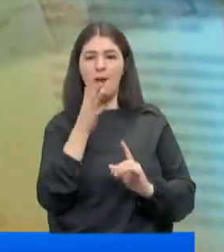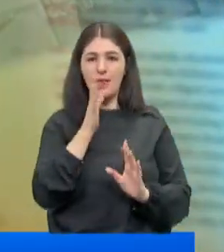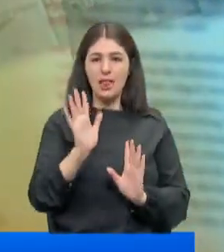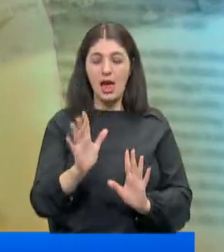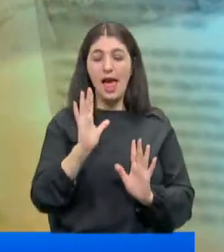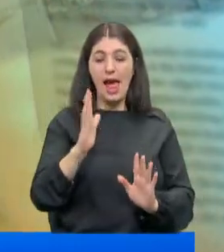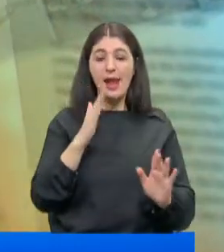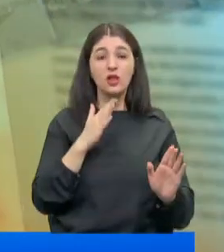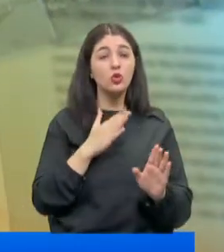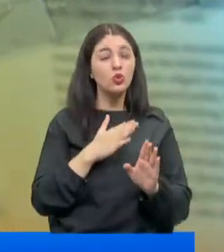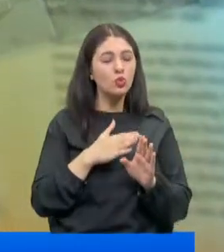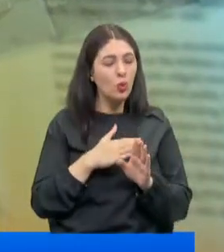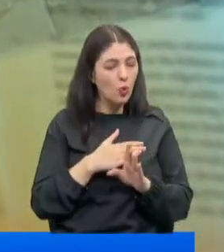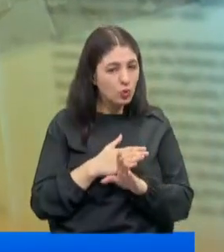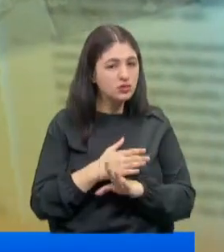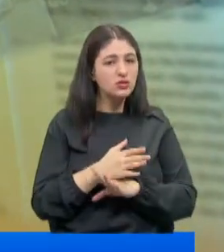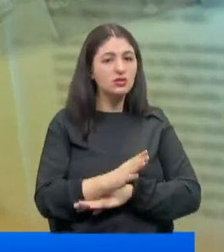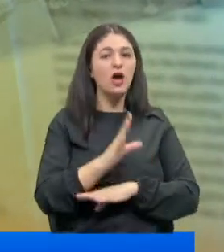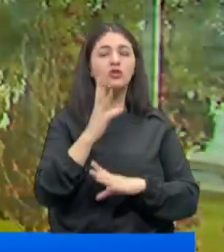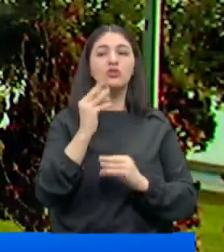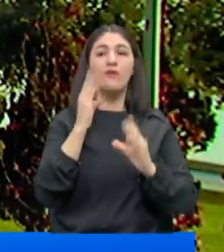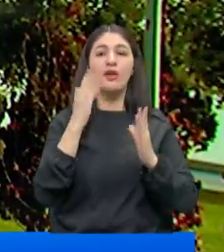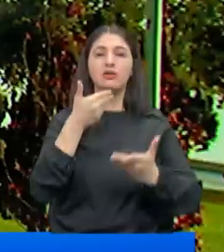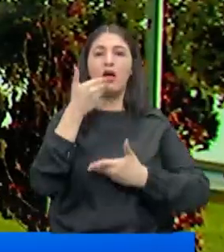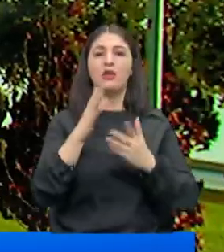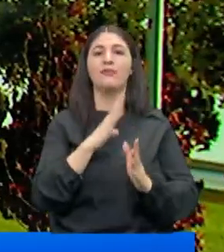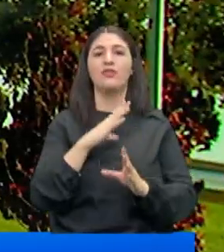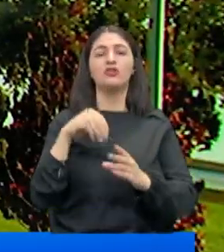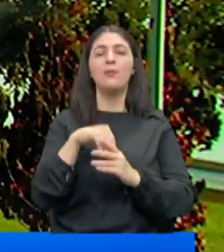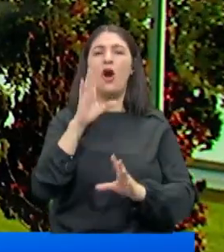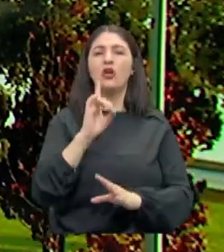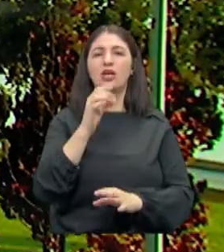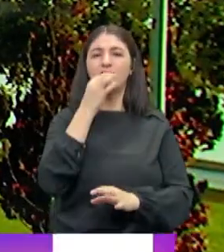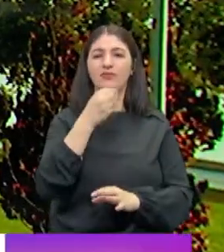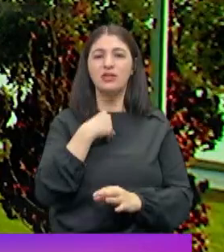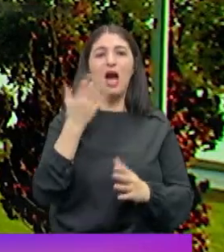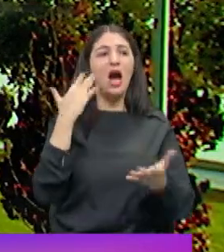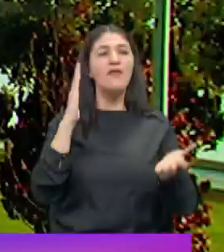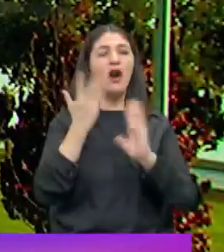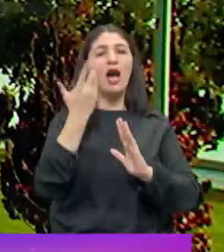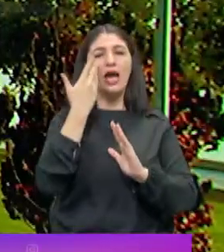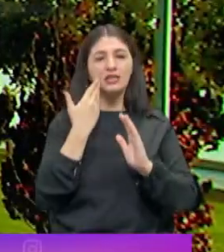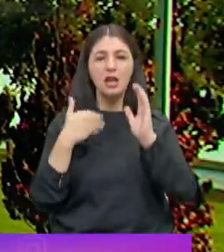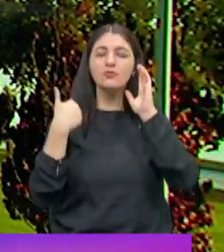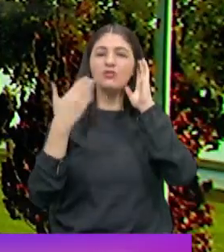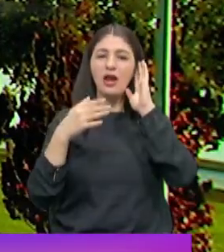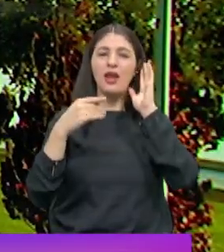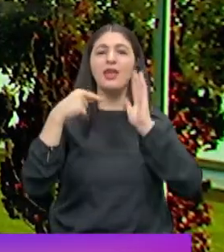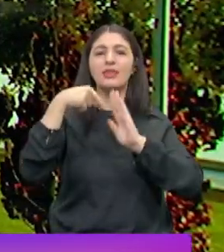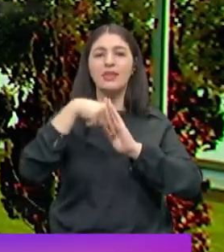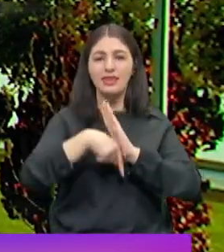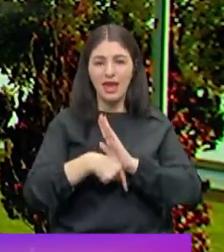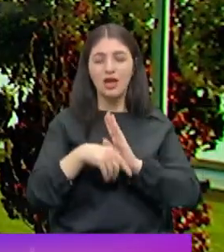eğer doğruysa çok şey ifade eder. Ama önce izin verirseniz hava durumunu izleyelim. Detayı